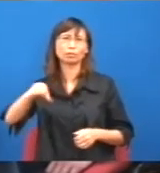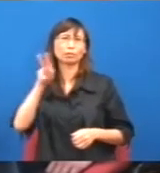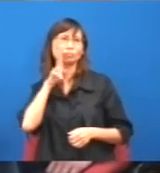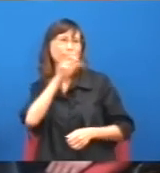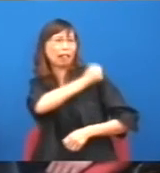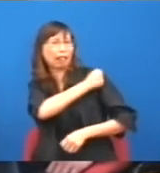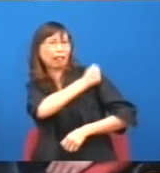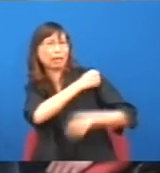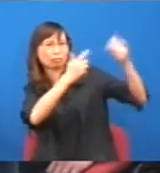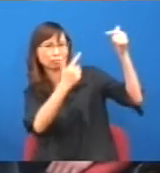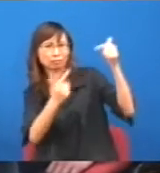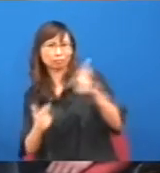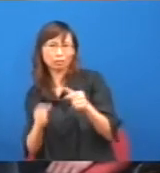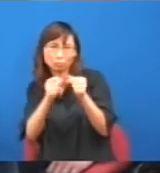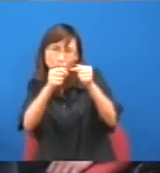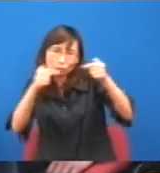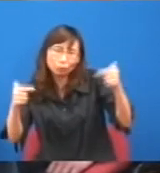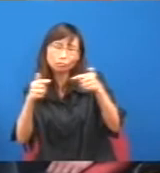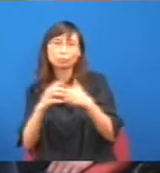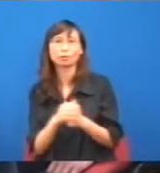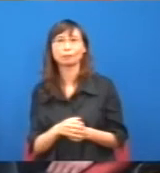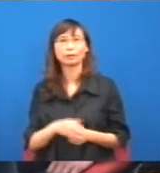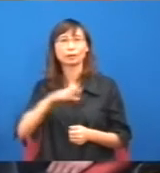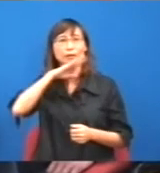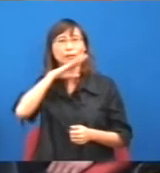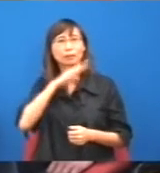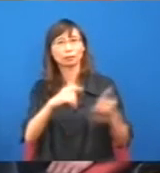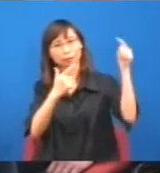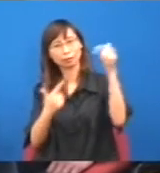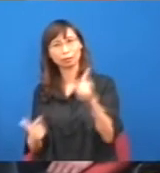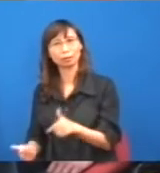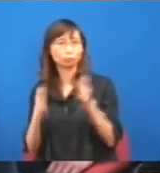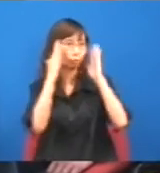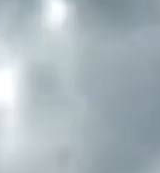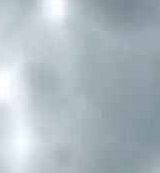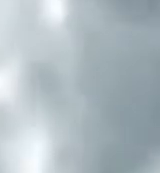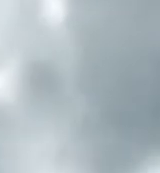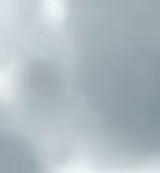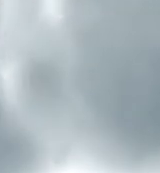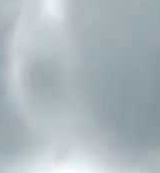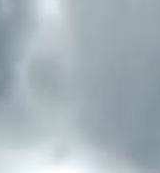頭,陷入一個絕望的邊緣,那一會兒我們繼續向左望,一會兒見